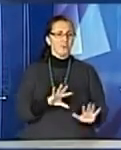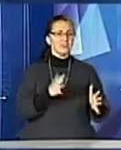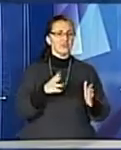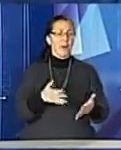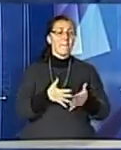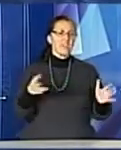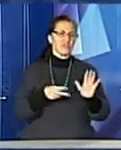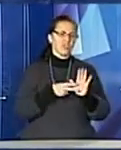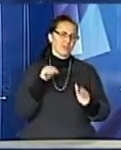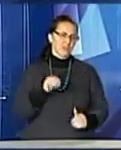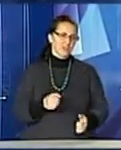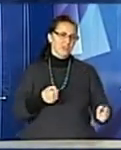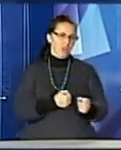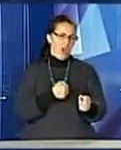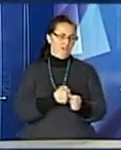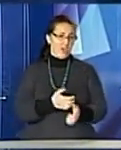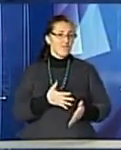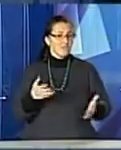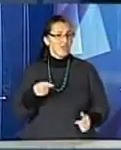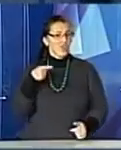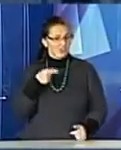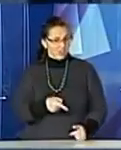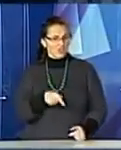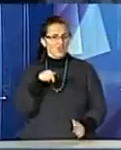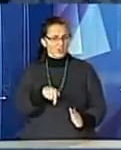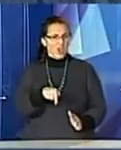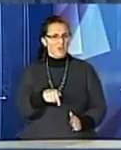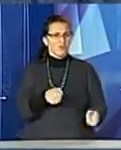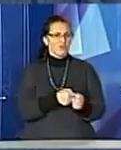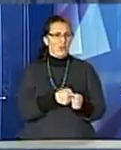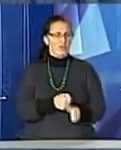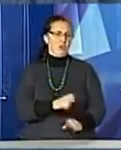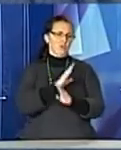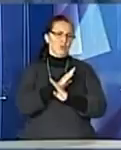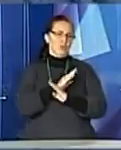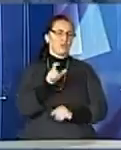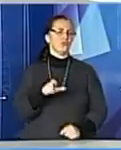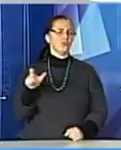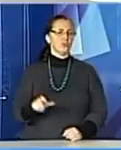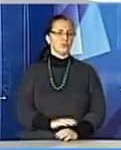тисяч аварій. З них більше тисячі із потерпілими. Мартенко, Тарас Фомін – Новини.